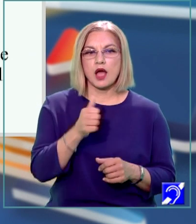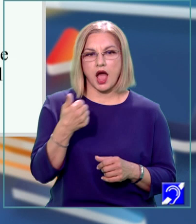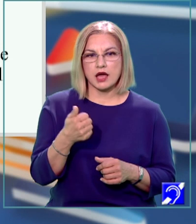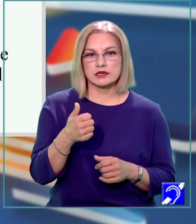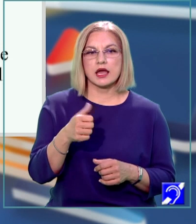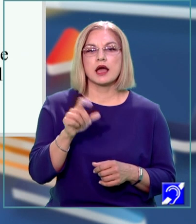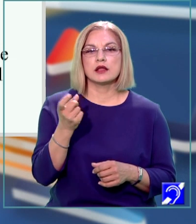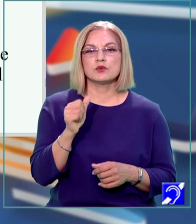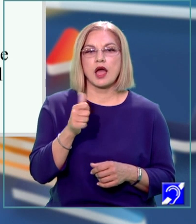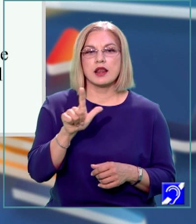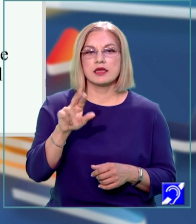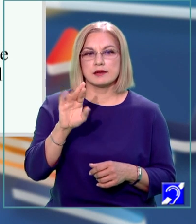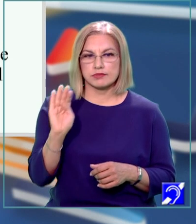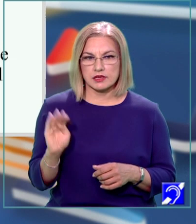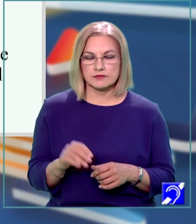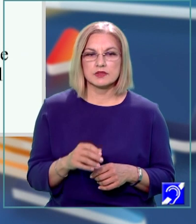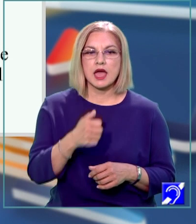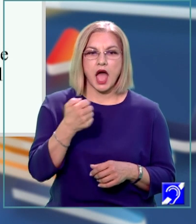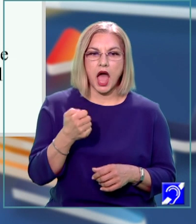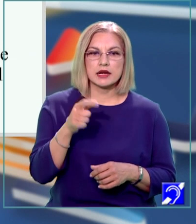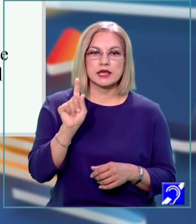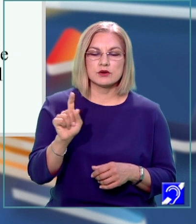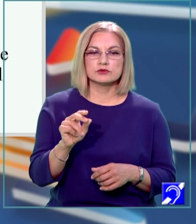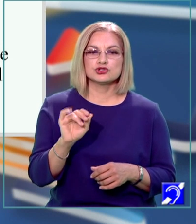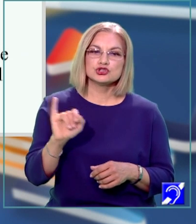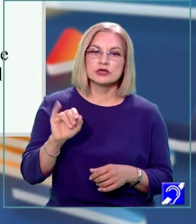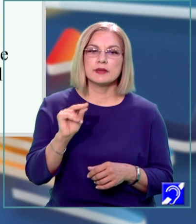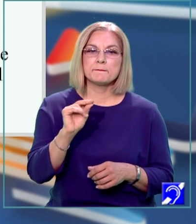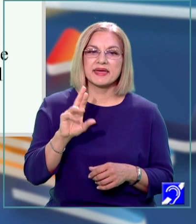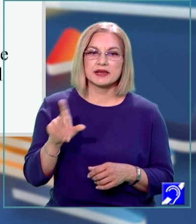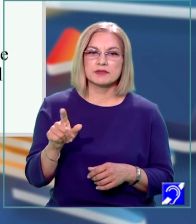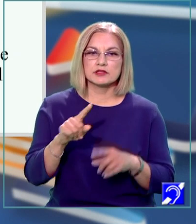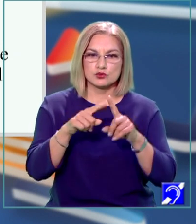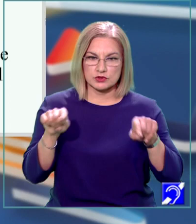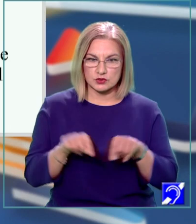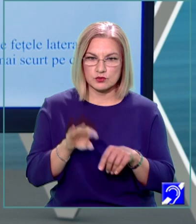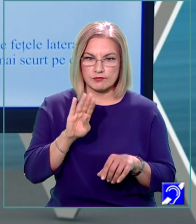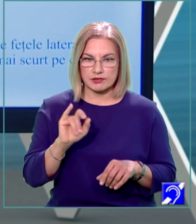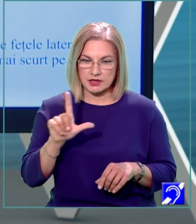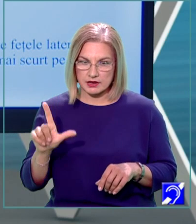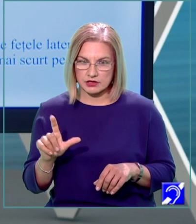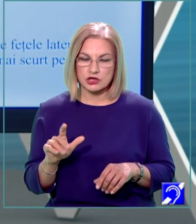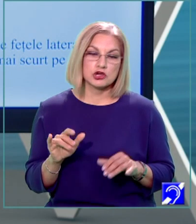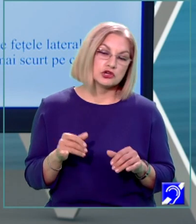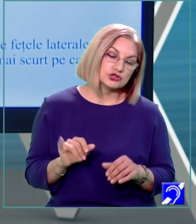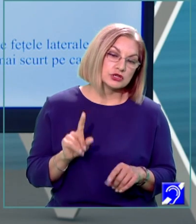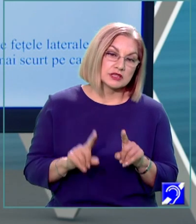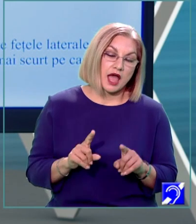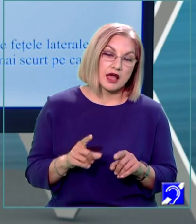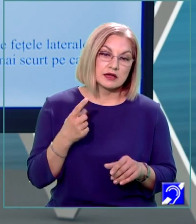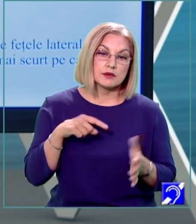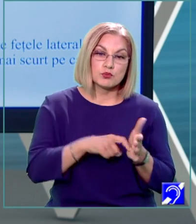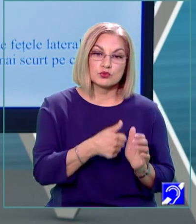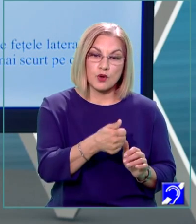ALRB, area și perimetrul triunghiului BIL și dacă din punctul A